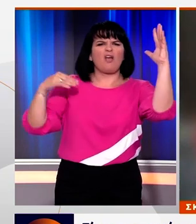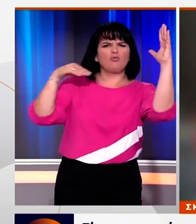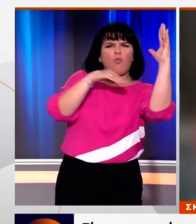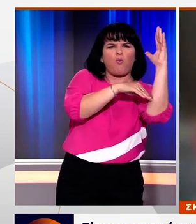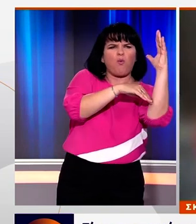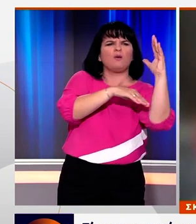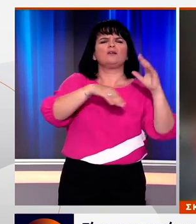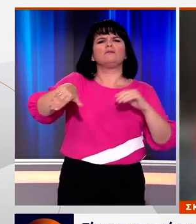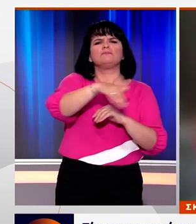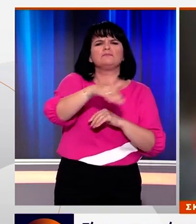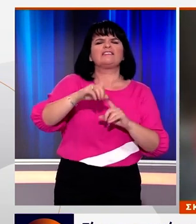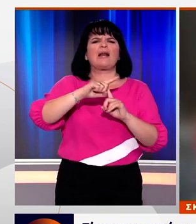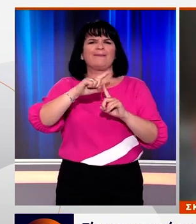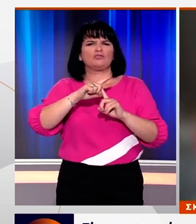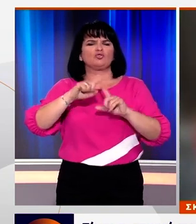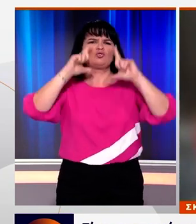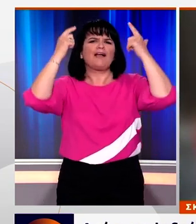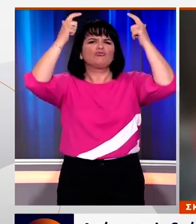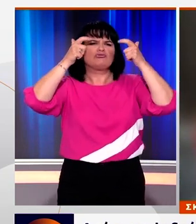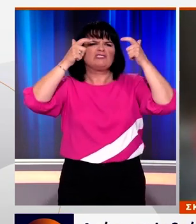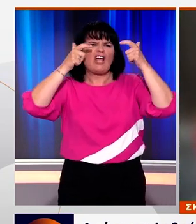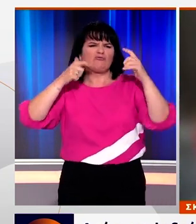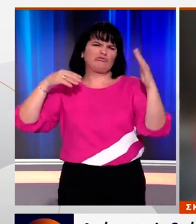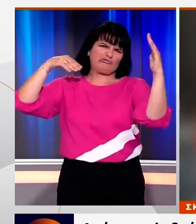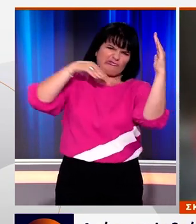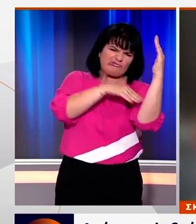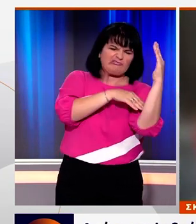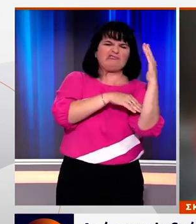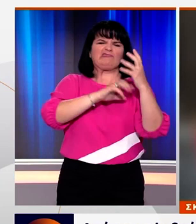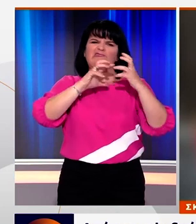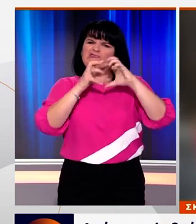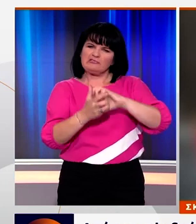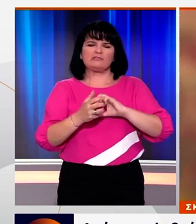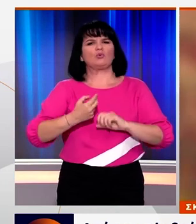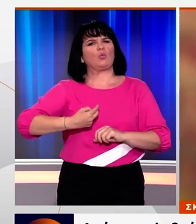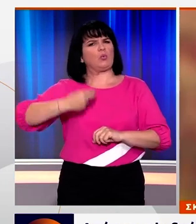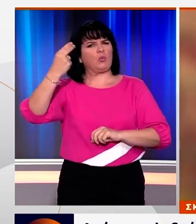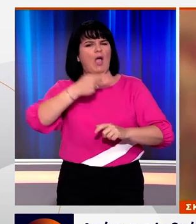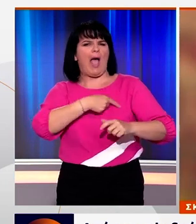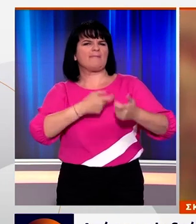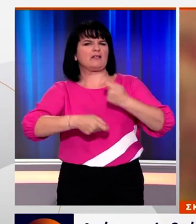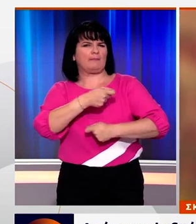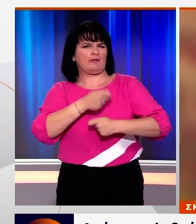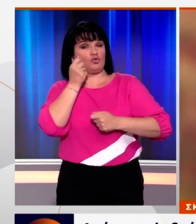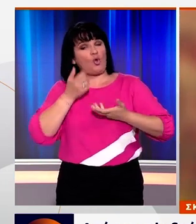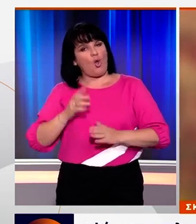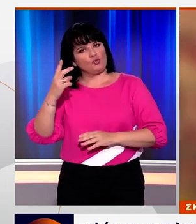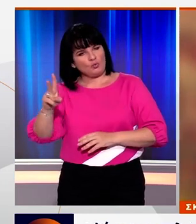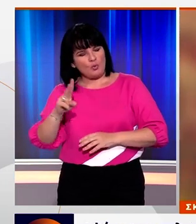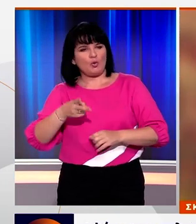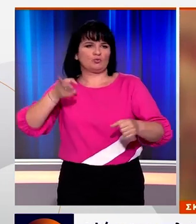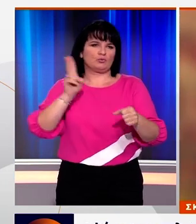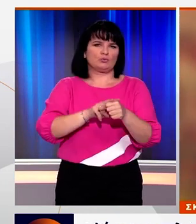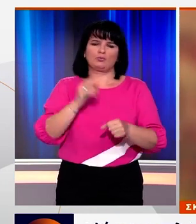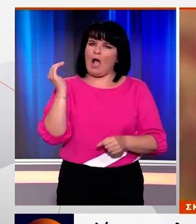στιλεοφόρο τραπεζούντος στον Άγιο Στέφανο. Από τη σφοδρή σύγκρουση, 23χρονος γιος του γνωστού επιχειρηματία παιδικών παιχνιδιών αφήνει την